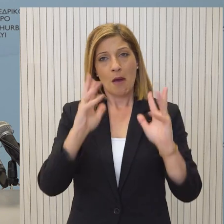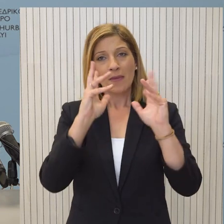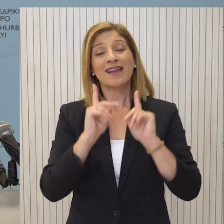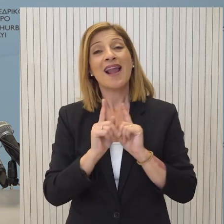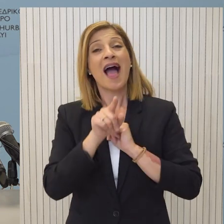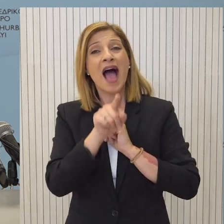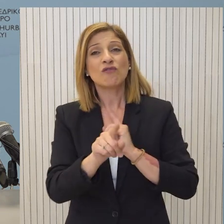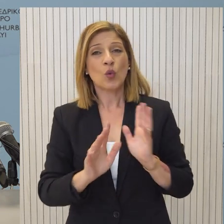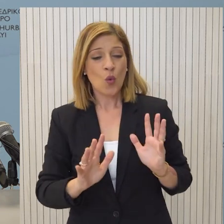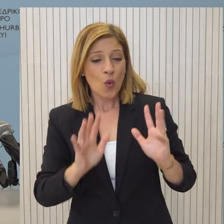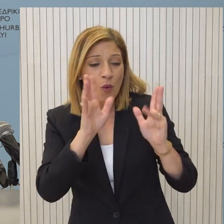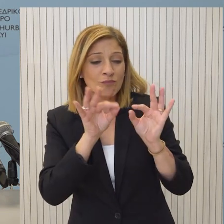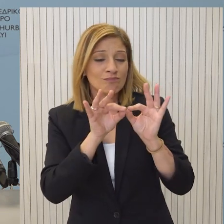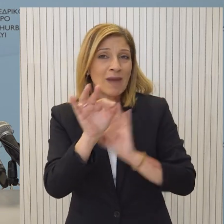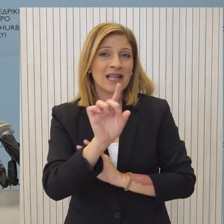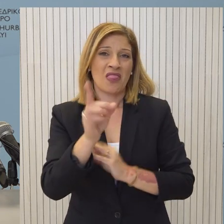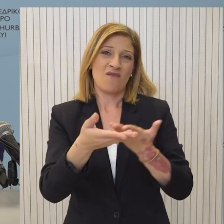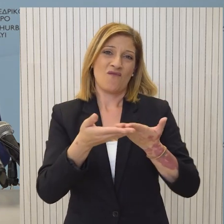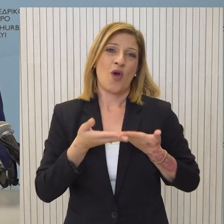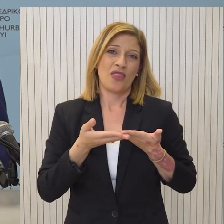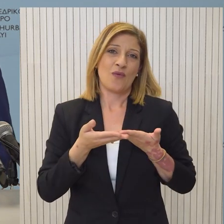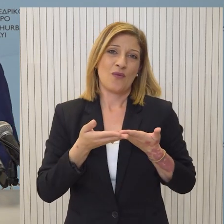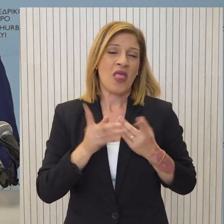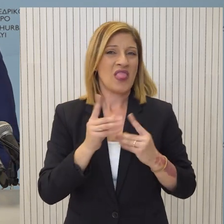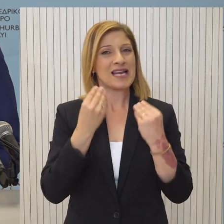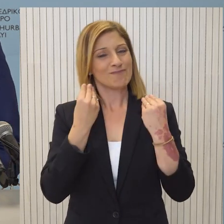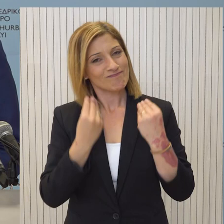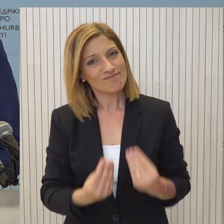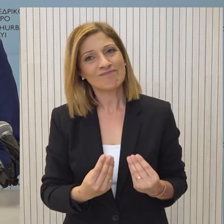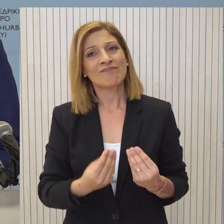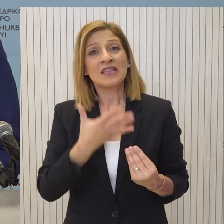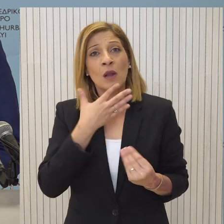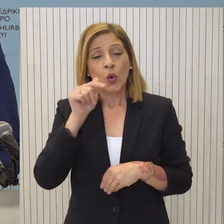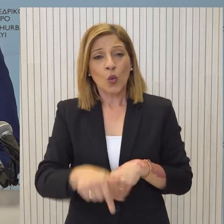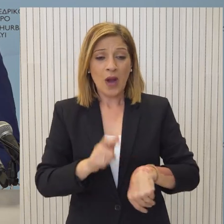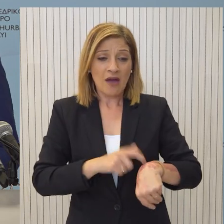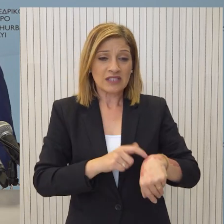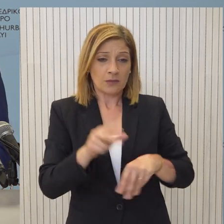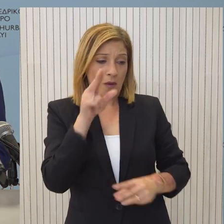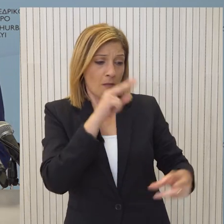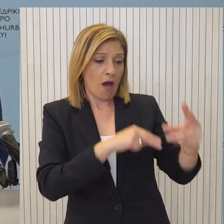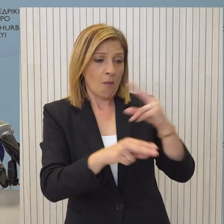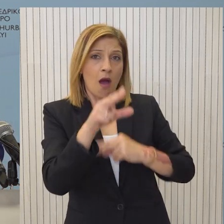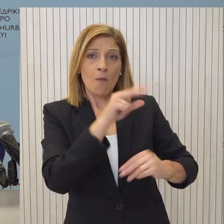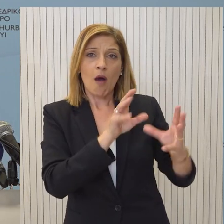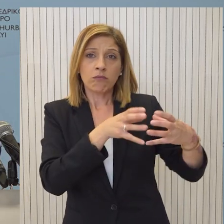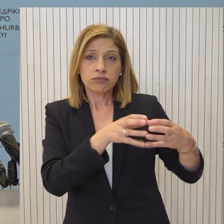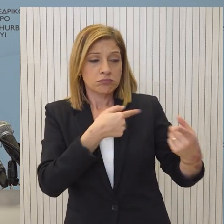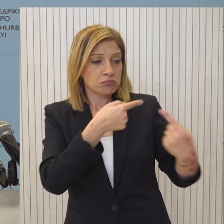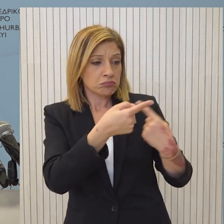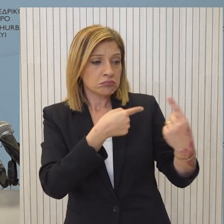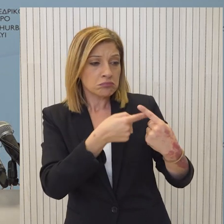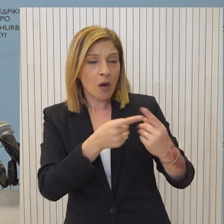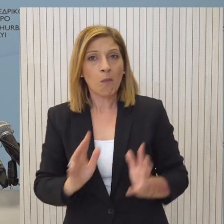βοηθούν αυτά τα μέτρα και δεν είναι ό,τι καλύτερο εν μέσω συζητήσεων ή διαβουλεύσεων να λαμβάνονται τέτοια μέτρα όπως τα σημερινά,